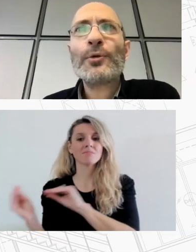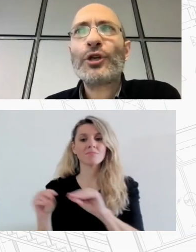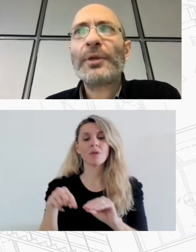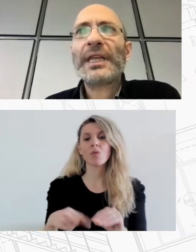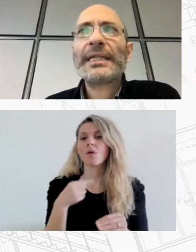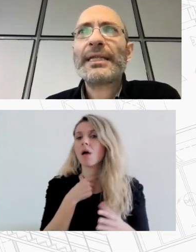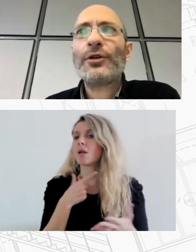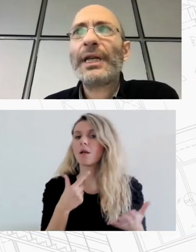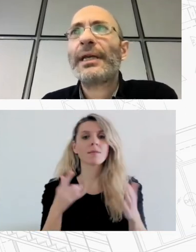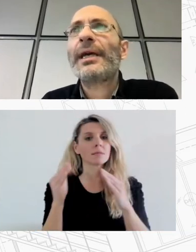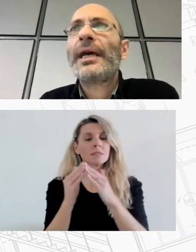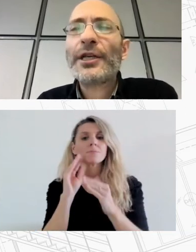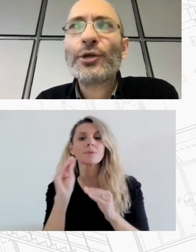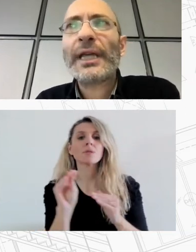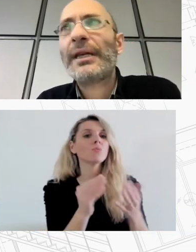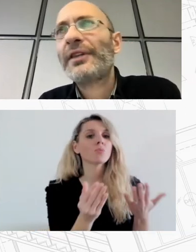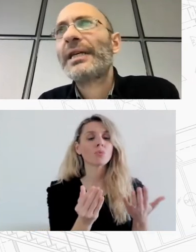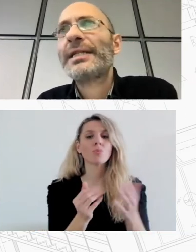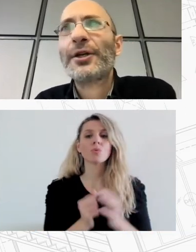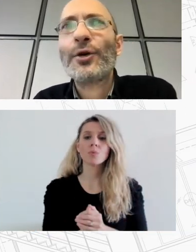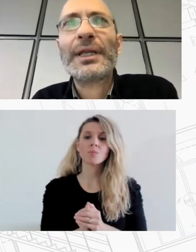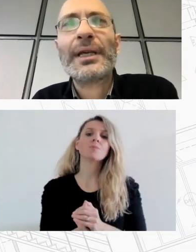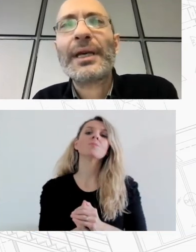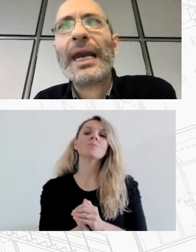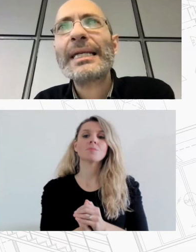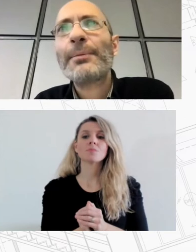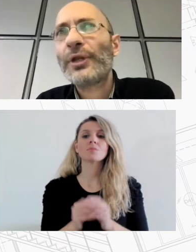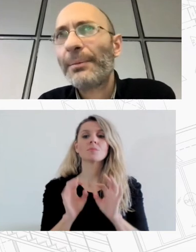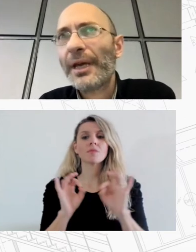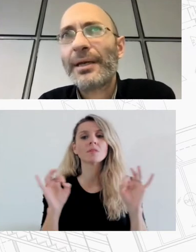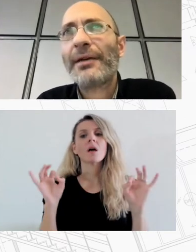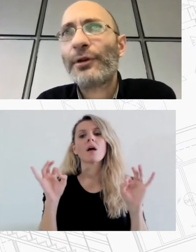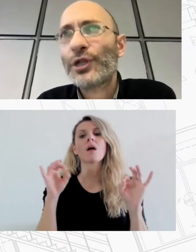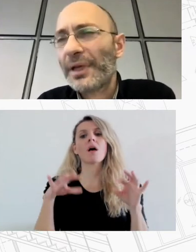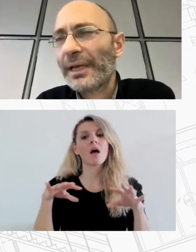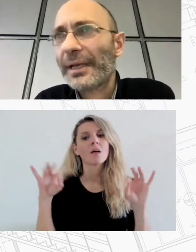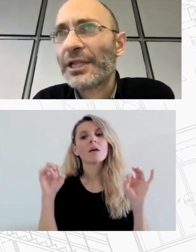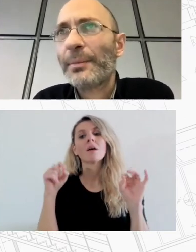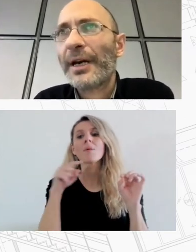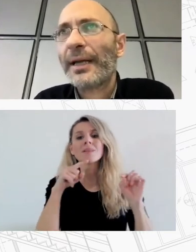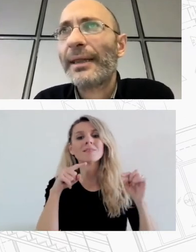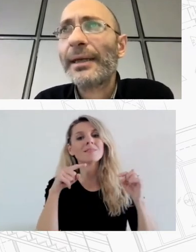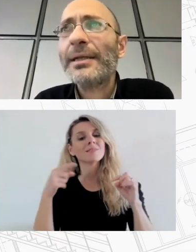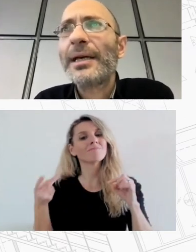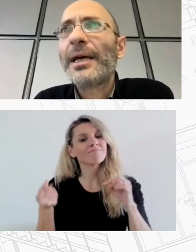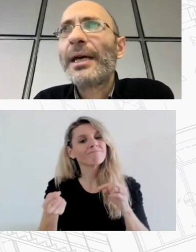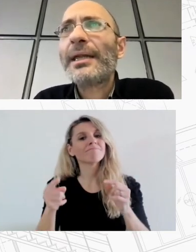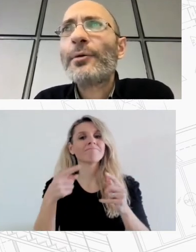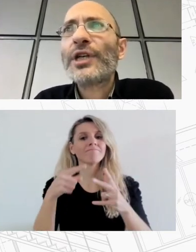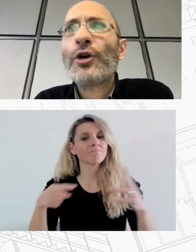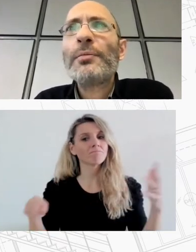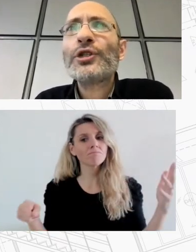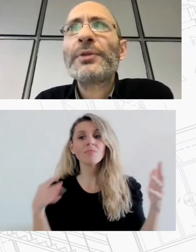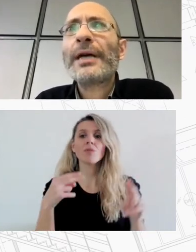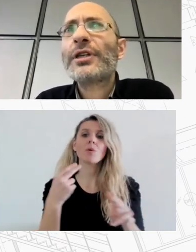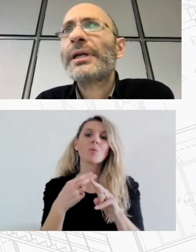ειδικά όπως υλοποιήθηκε στη Θεσσαλονίκη έστω και αν τελευταία σε ρυπνώνεται και αλλάζει αποτελεί μια ενδιαφέρουσα εμπειρία και χρήσιμη παρακαταθήκη Είδαμε